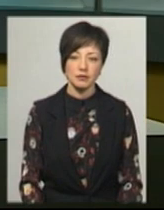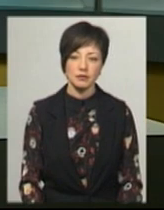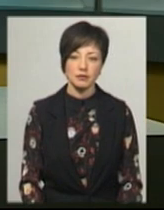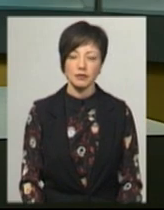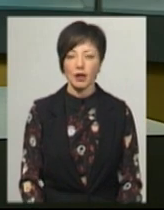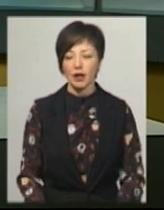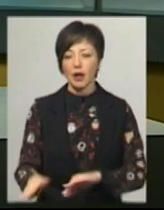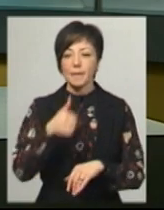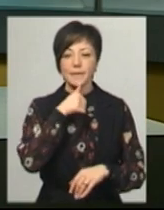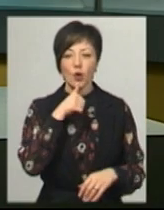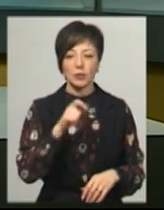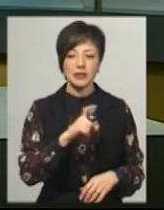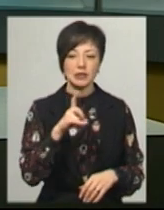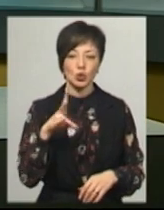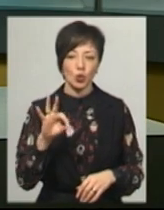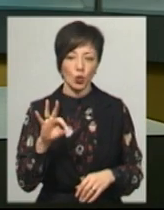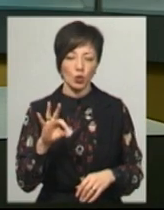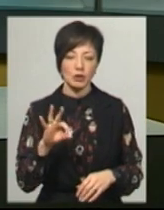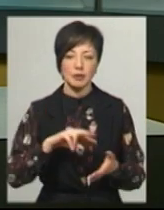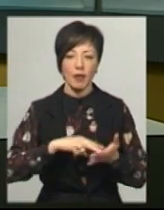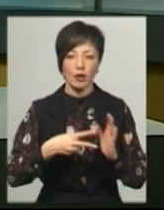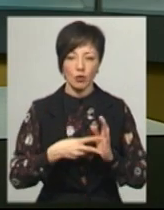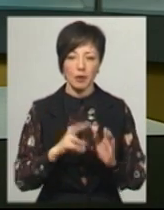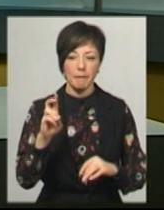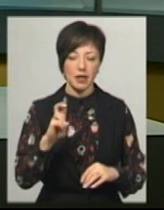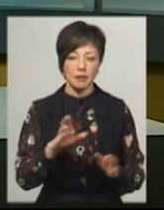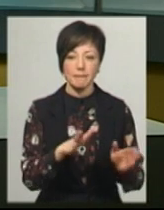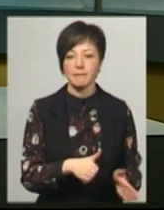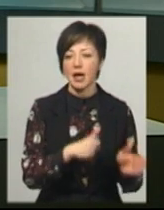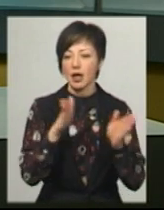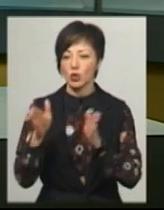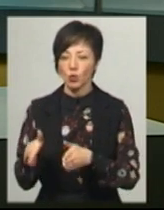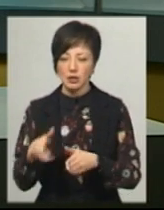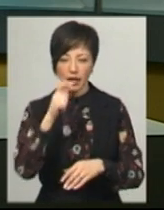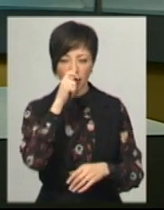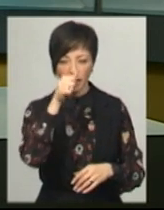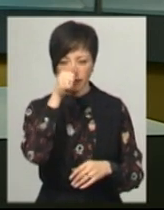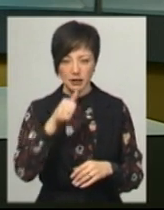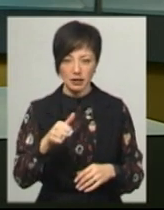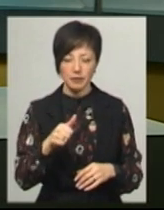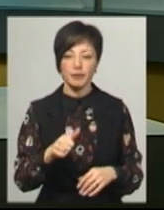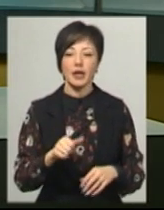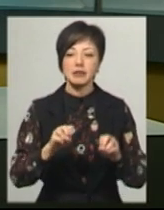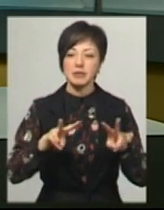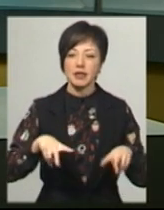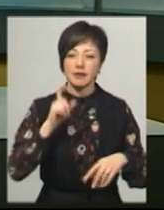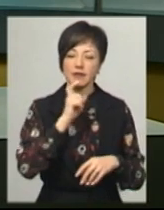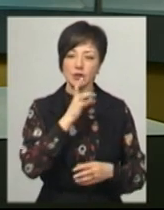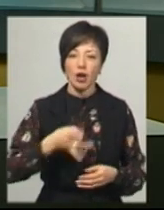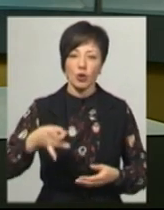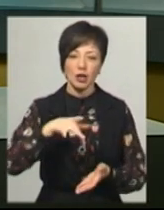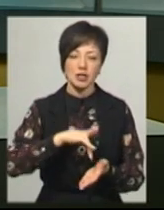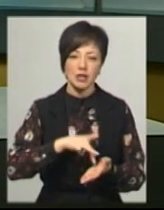Пробне зовнішнє незалежне оцінювання знань, заплановане на березень, переносить на квітень. Ірина Ковальчук, спеціаліст Вінницького